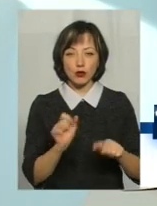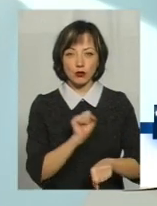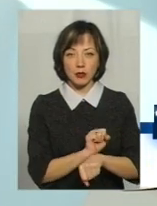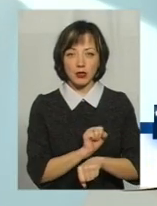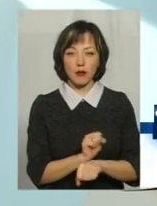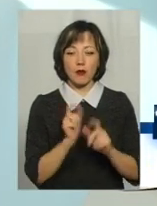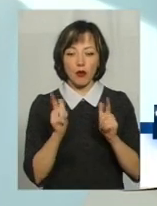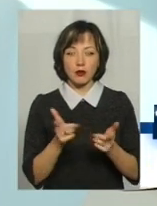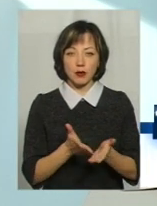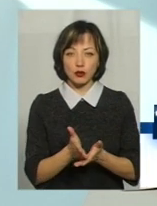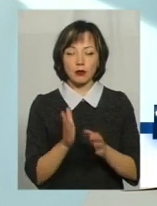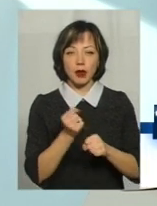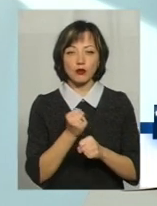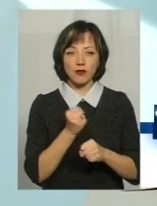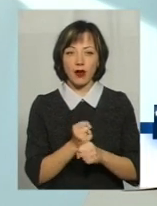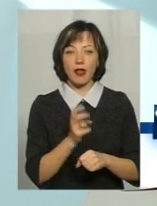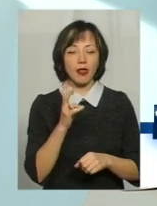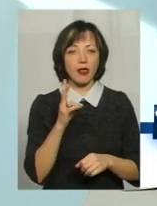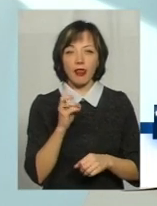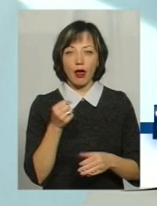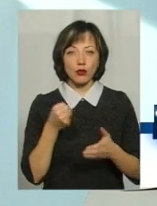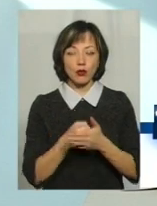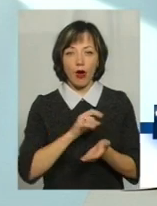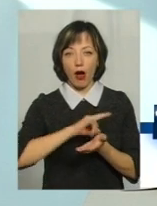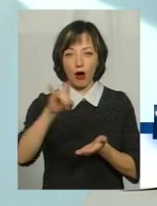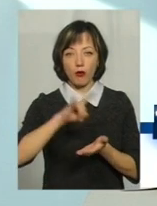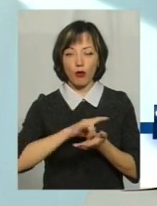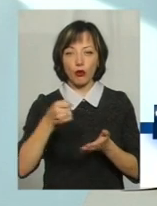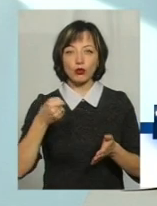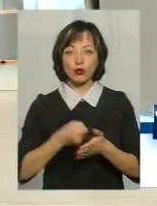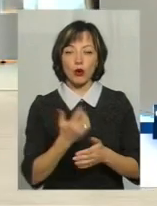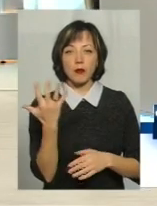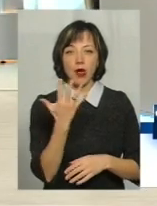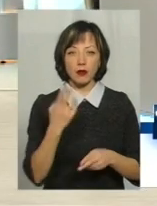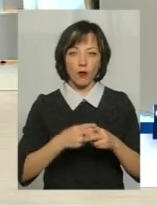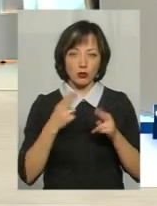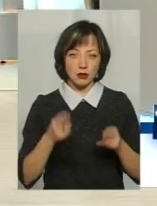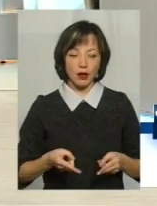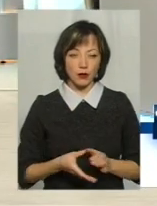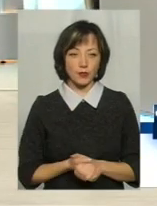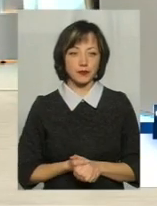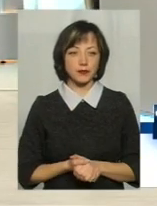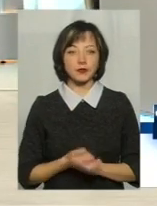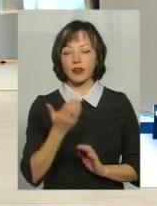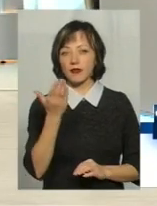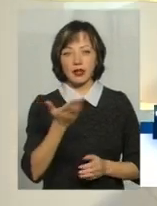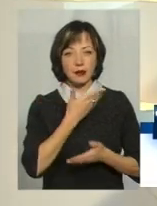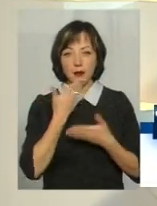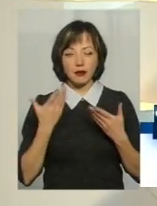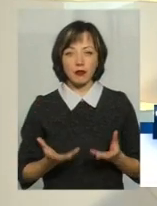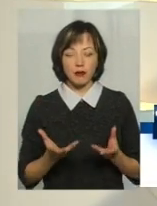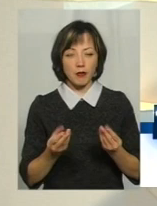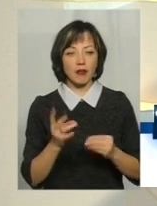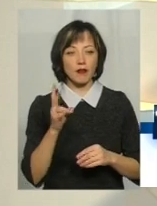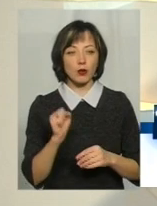погодження маршруту. Тобто він буде працювати не до аеропорту, а до п'ятий автостанції. Власне, ви не матимете впливу